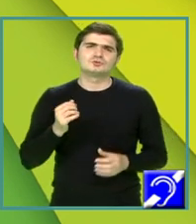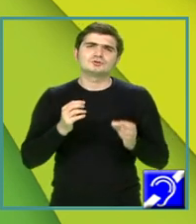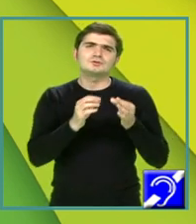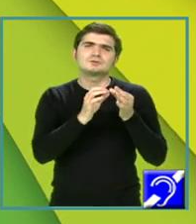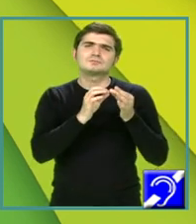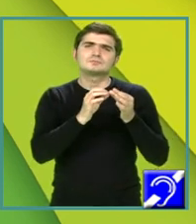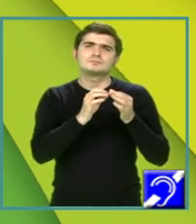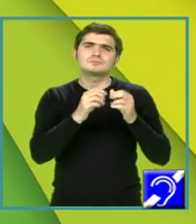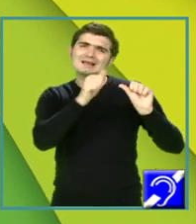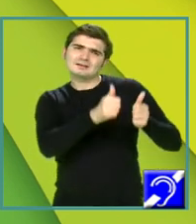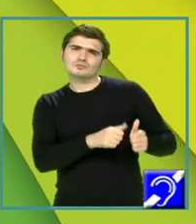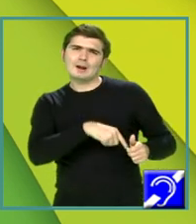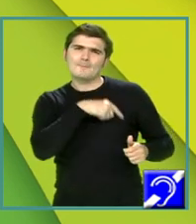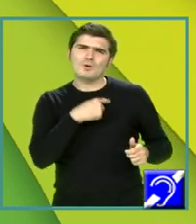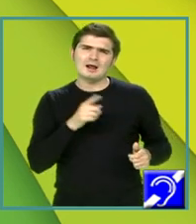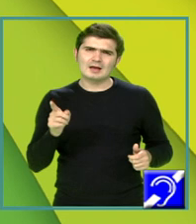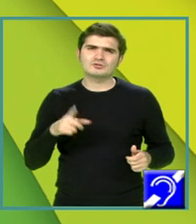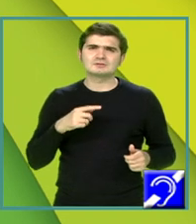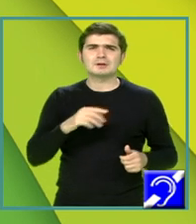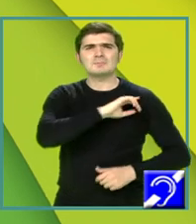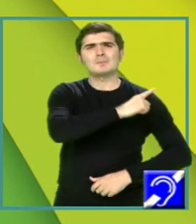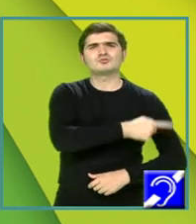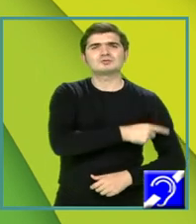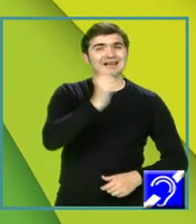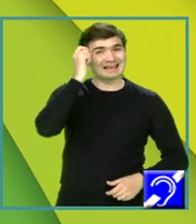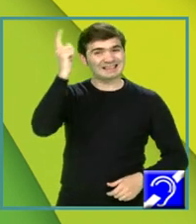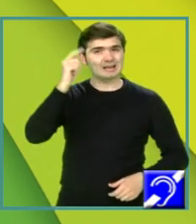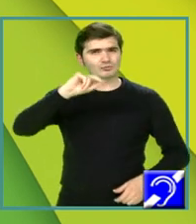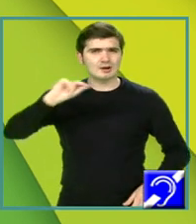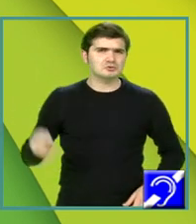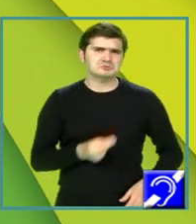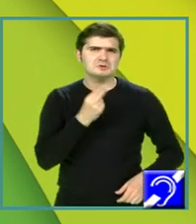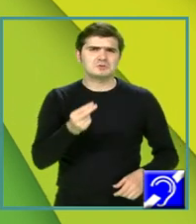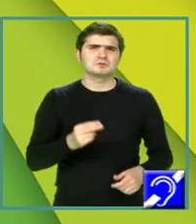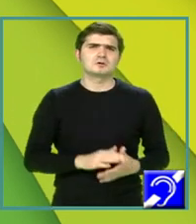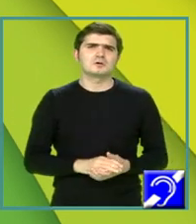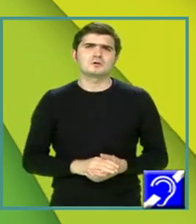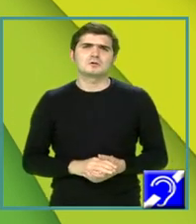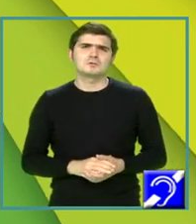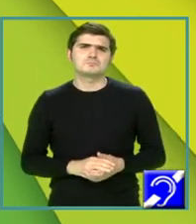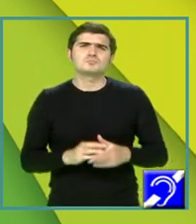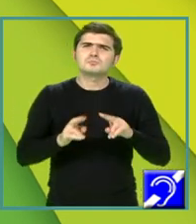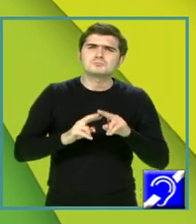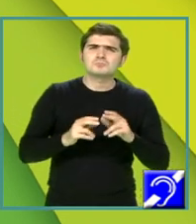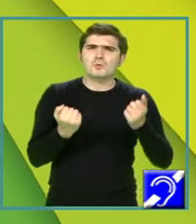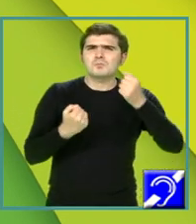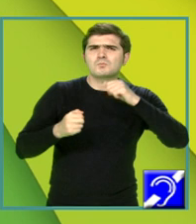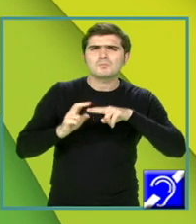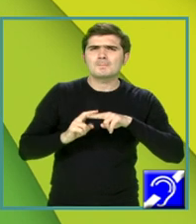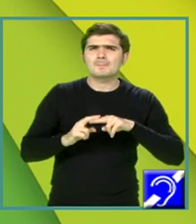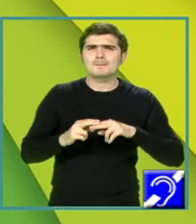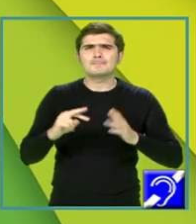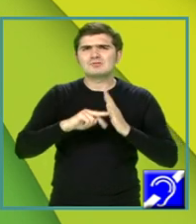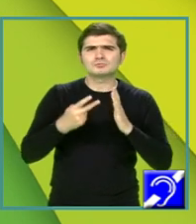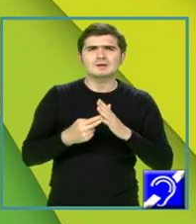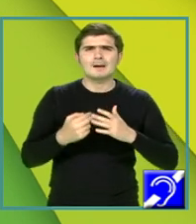acesteia ar putea să fie capacitatea intelectuală deosebită, felul pasionat de a prezenta, de a